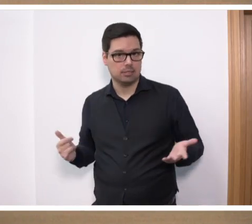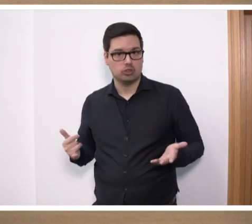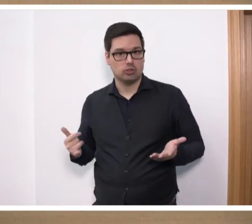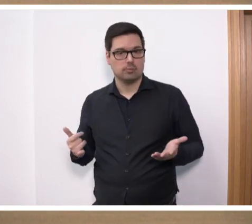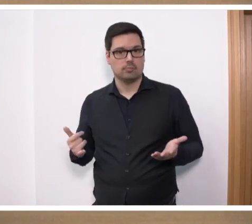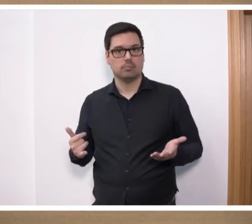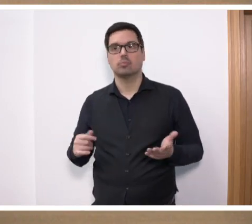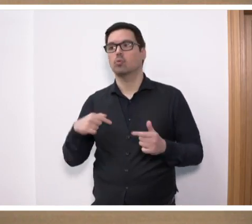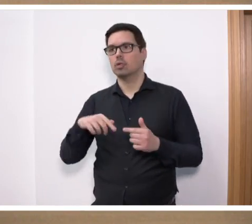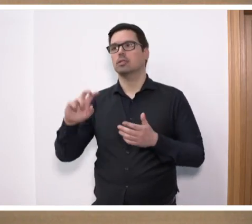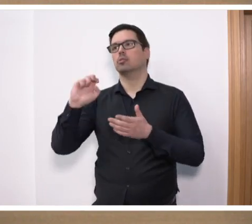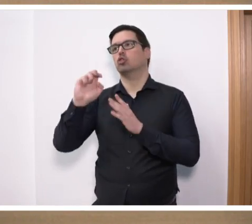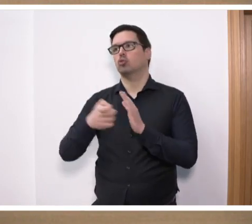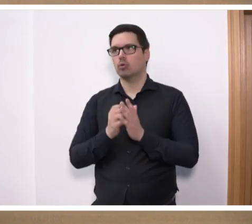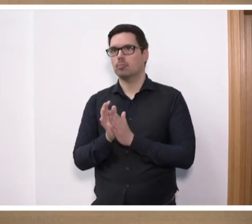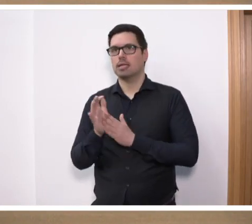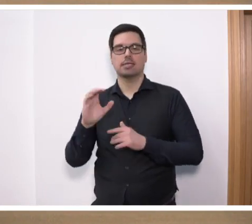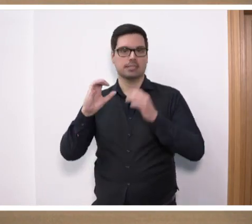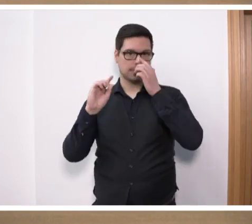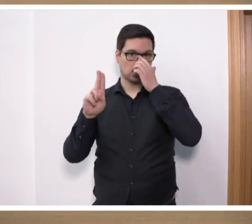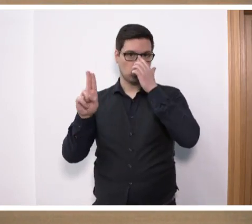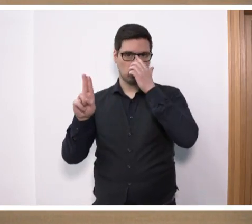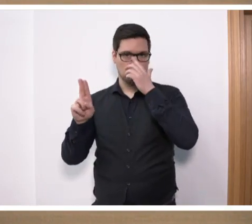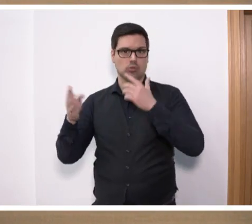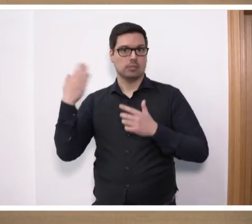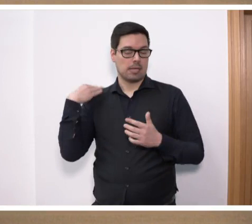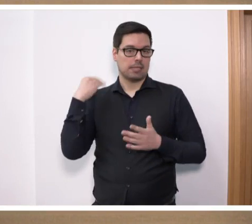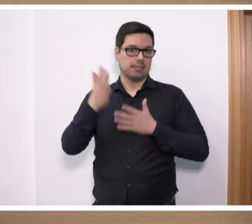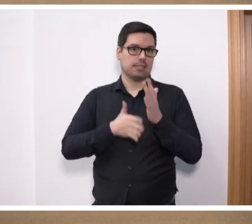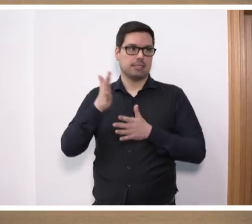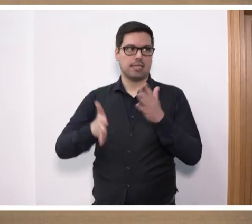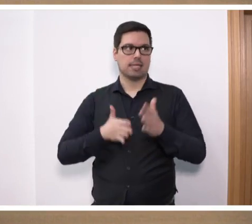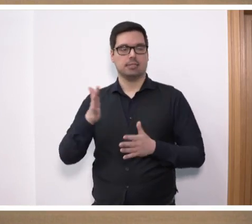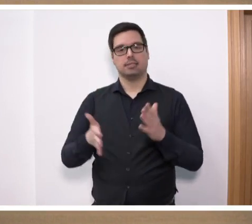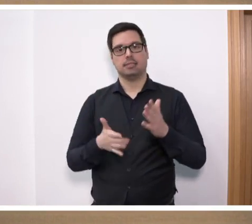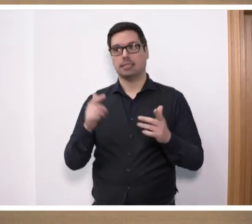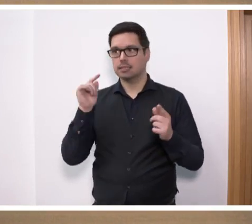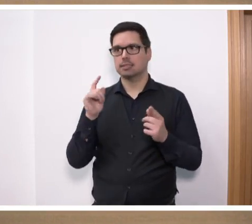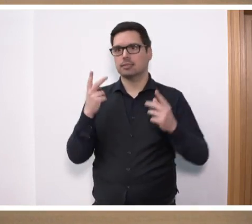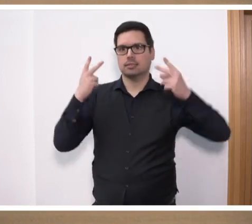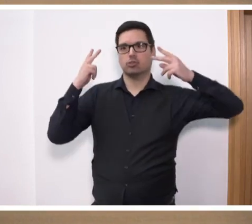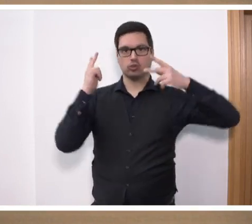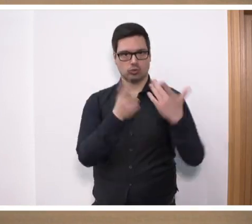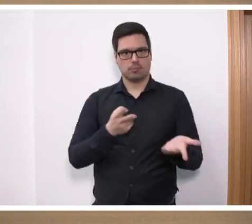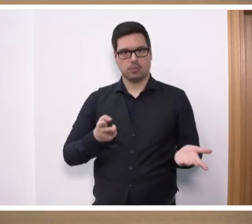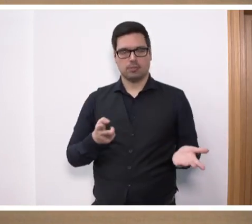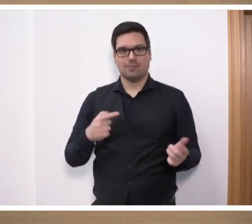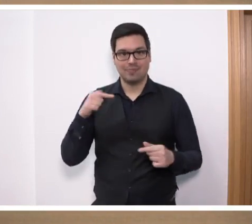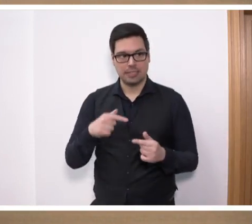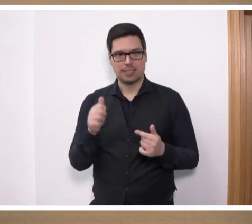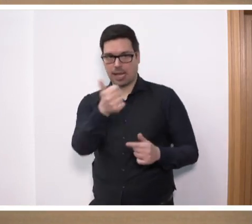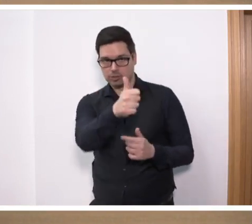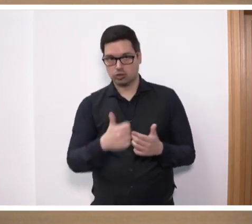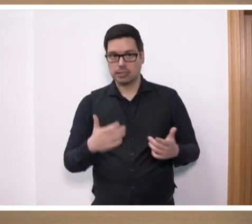heute noch mal, wie wir es in der Vergangenheit als CDU-Landtagsfraktion gesagt haben, das bringt es auf den Punkt. Diese Einschätzung